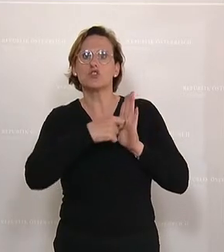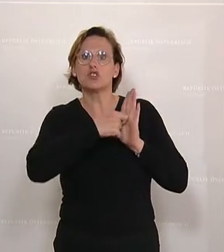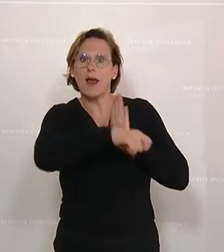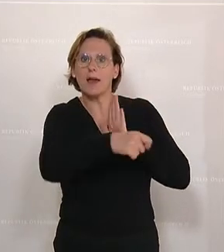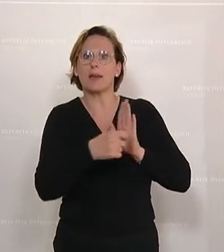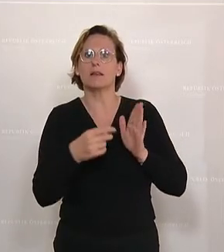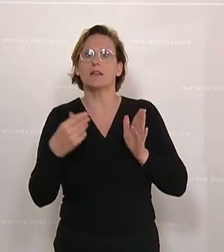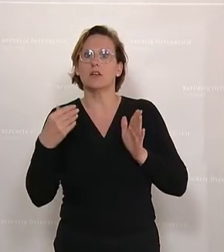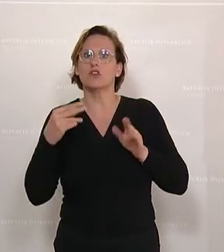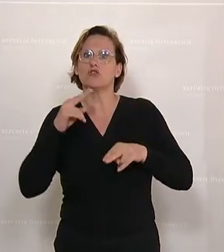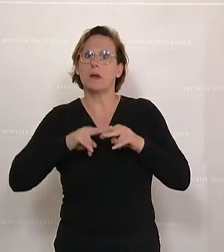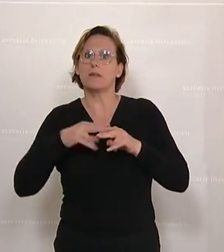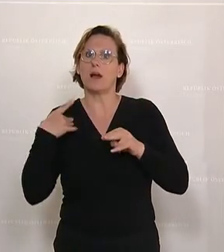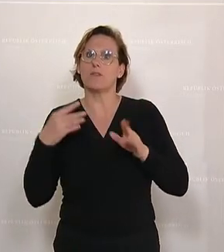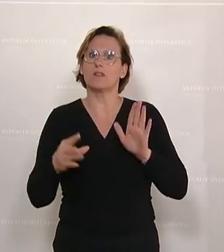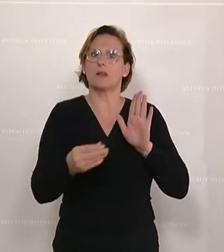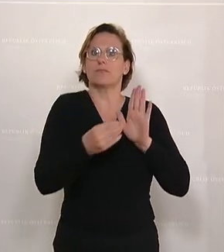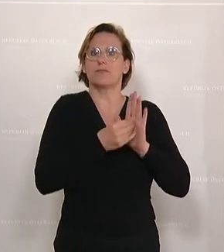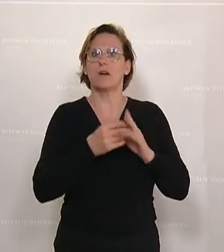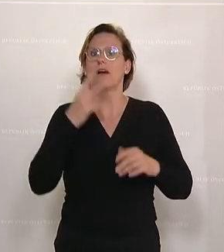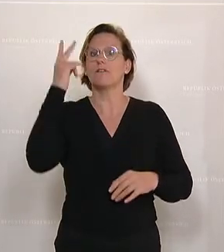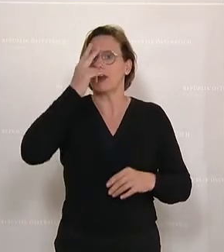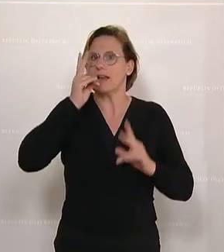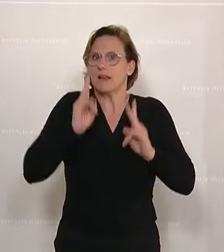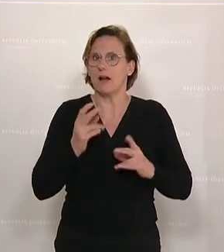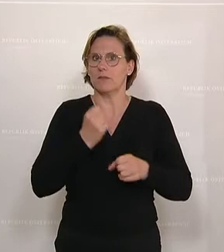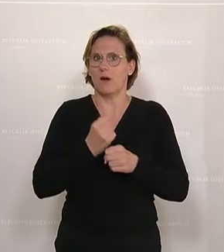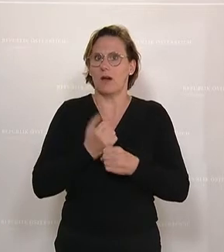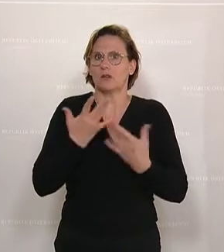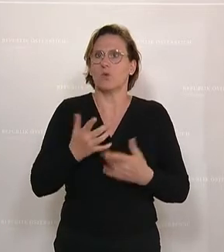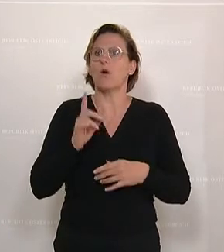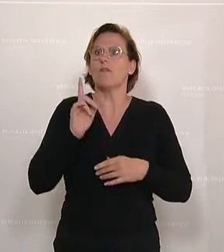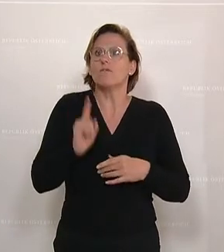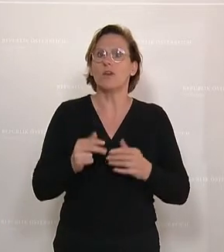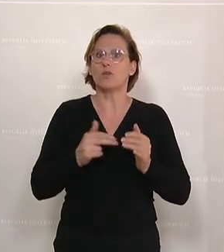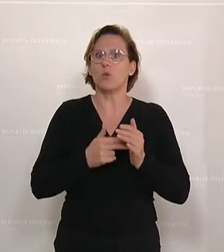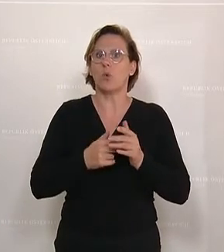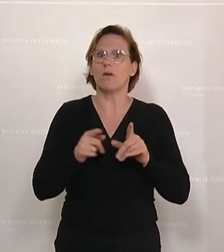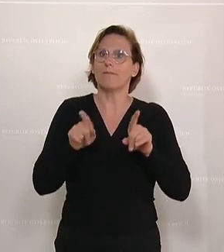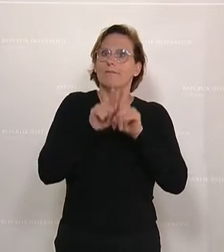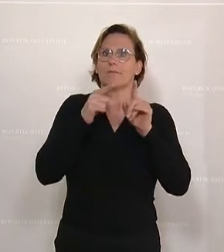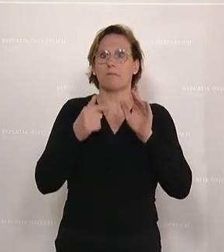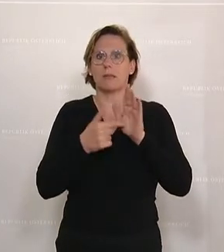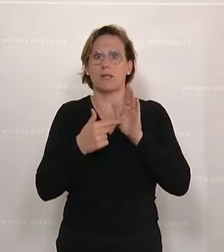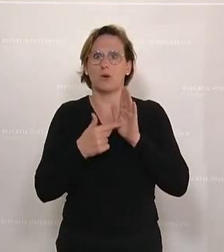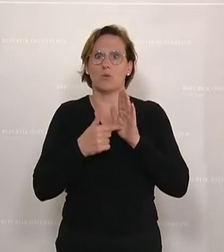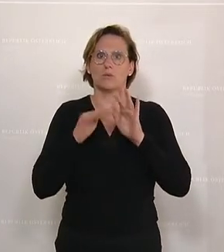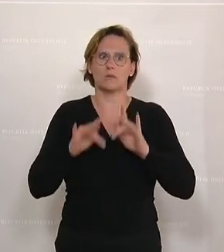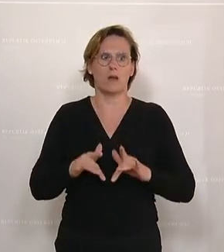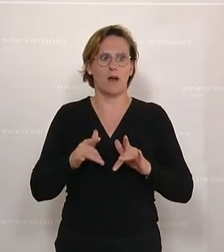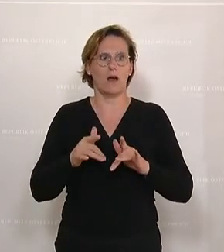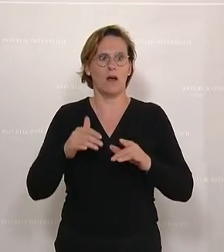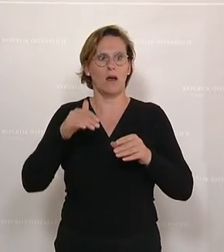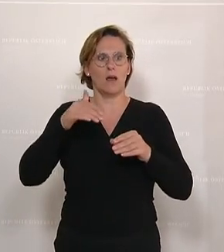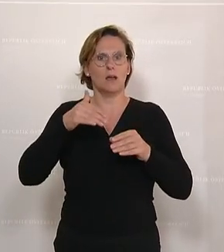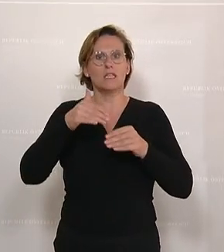kannst dich ja dann wieder eintragen lassen. Ja, natürlich kann man das, falls es dann noch die gleichen Bedingungen gibt. In der Zwischenzeit bin